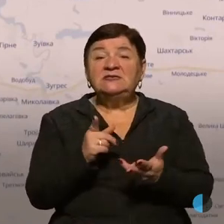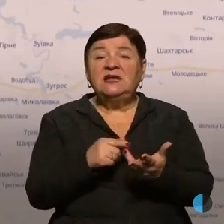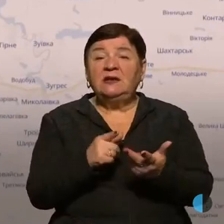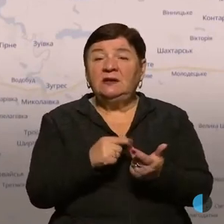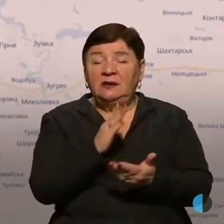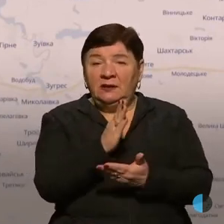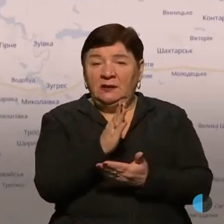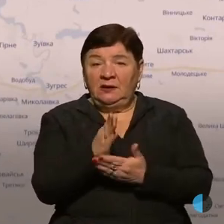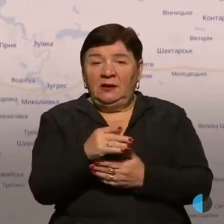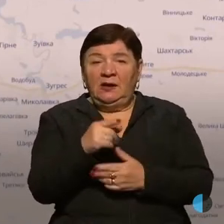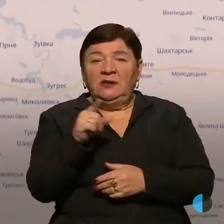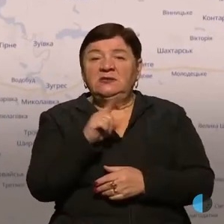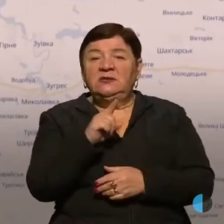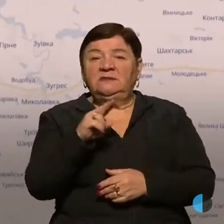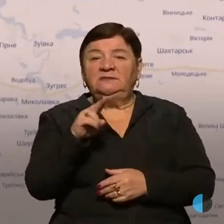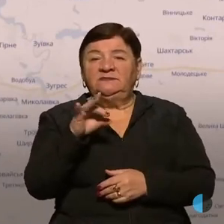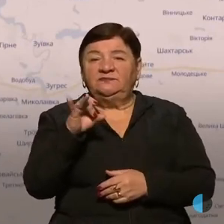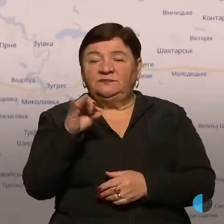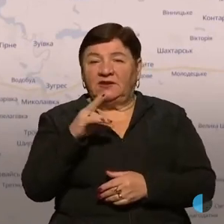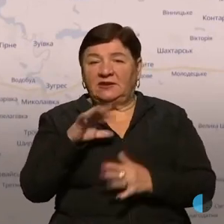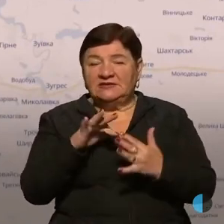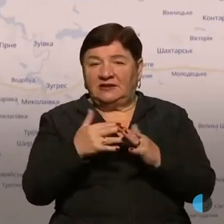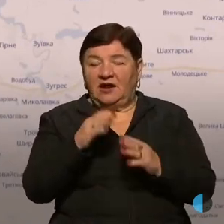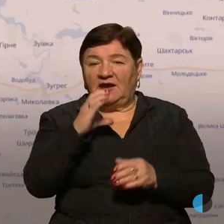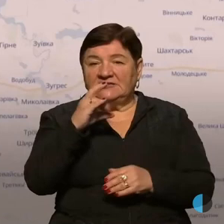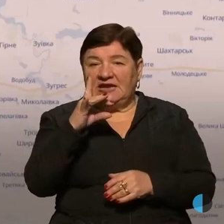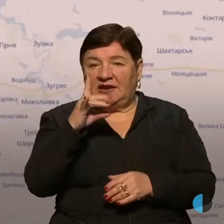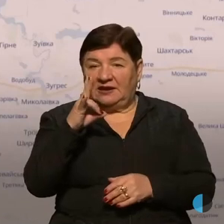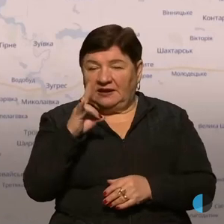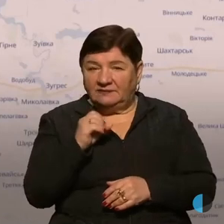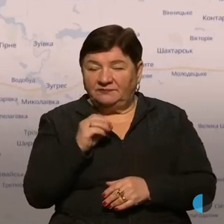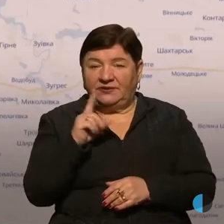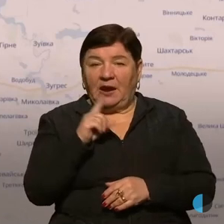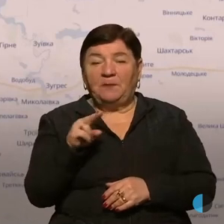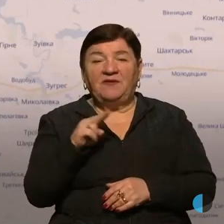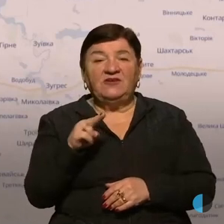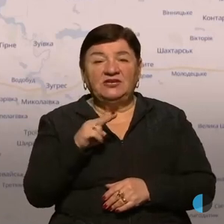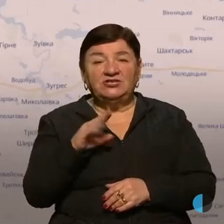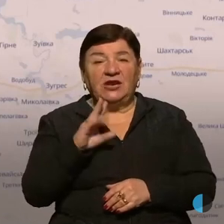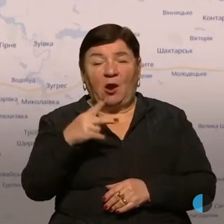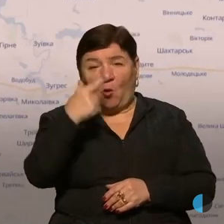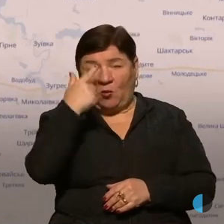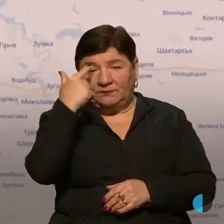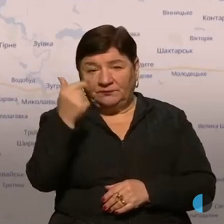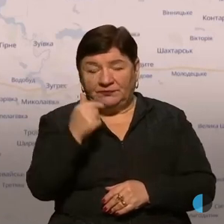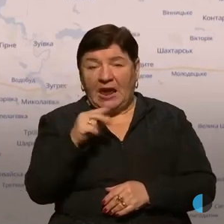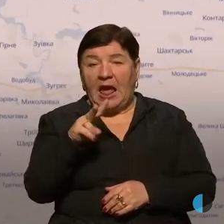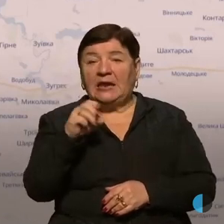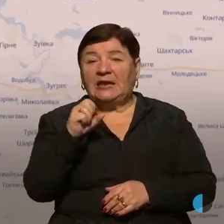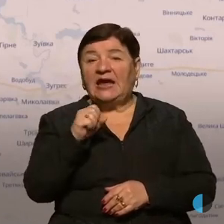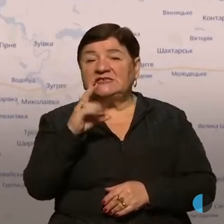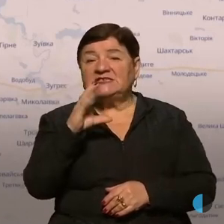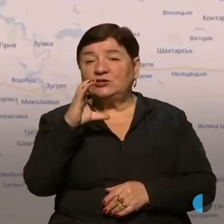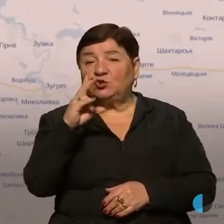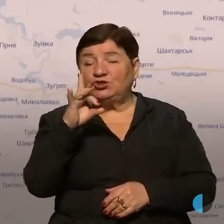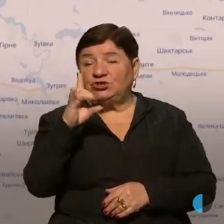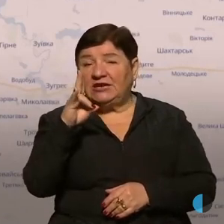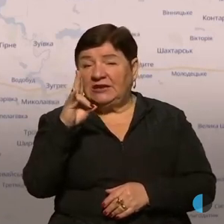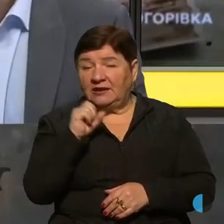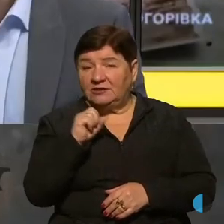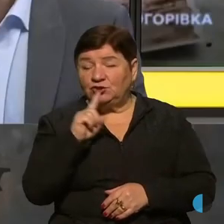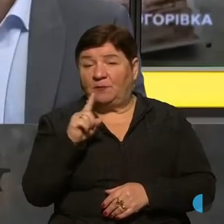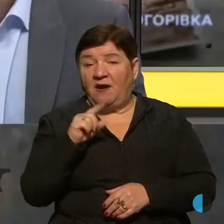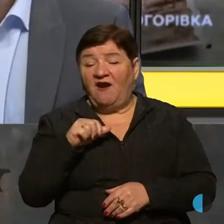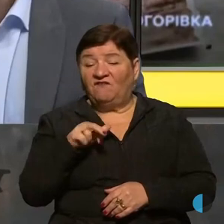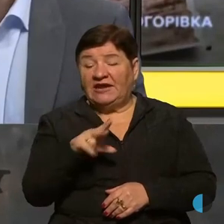напрямок – це південний через село Северне, або північний, як вже оголошують, через Ласточки, щоб перерізати і вийти на Орловку.